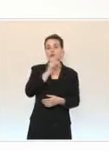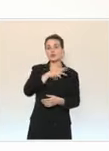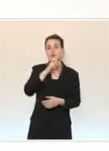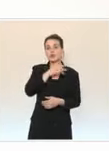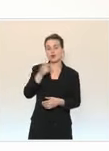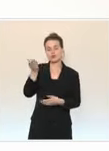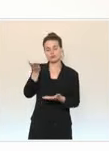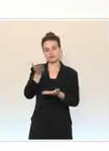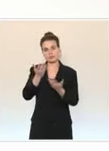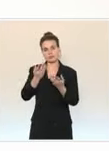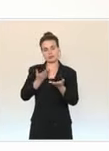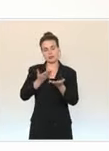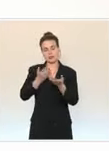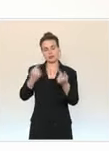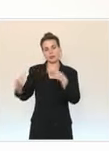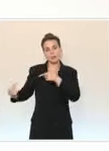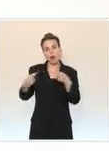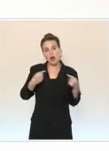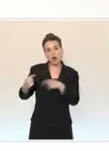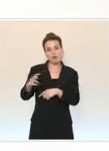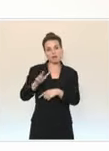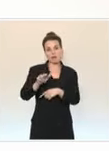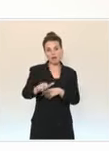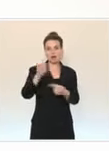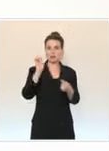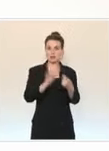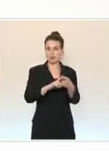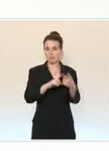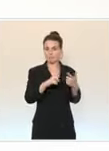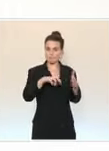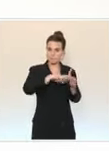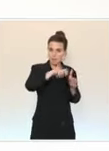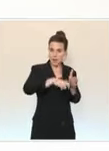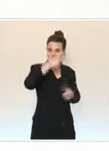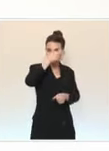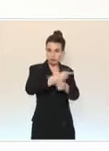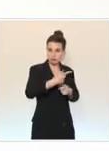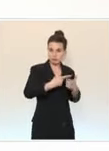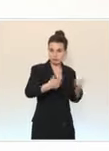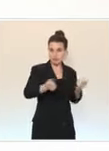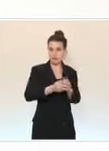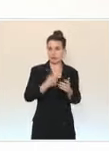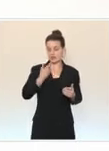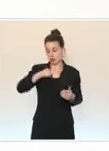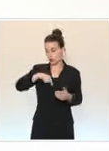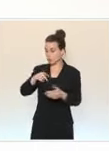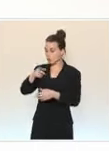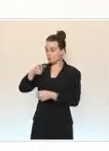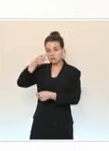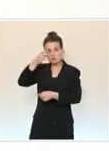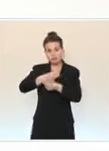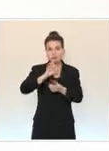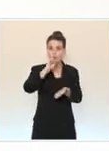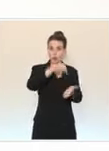quarantaine. Concrètement, il sera proposé d'ouvrir la possibilité au pouvoir public d'imposer un lieu de quarantaine dans les cas